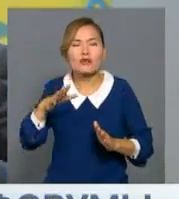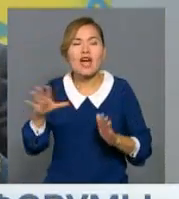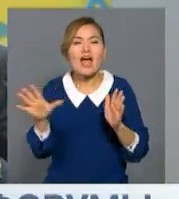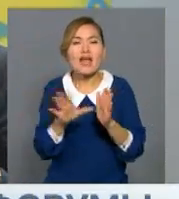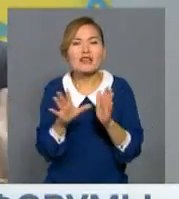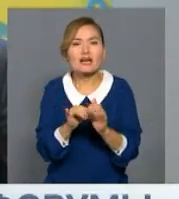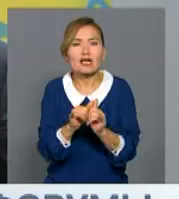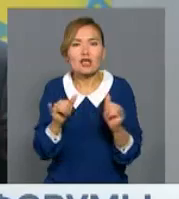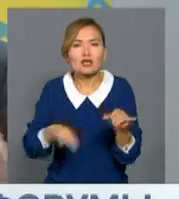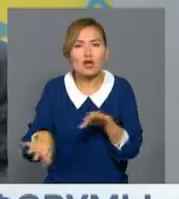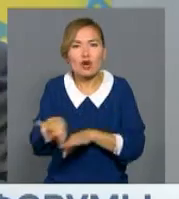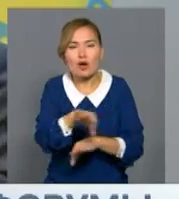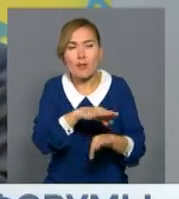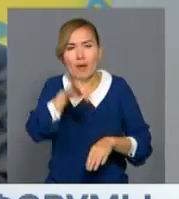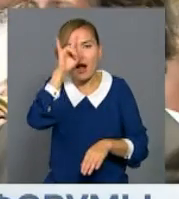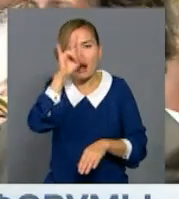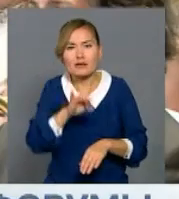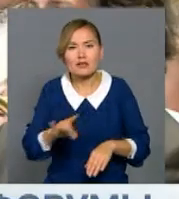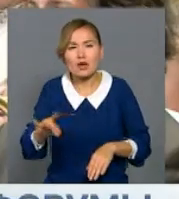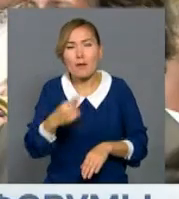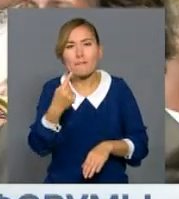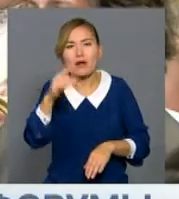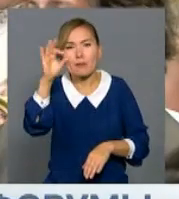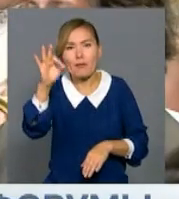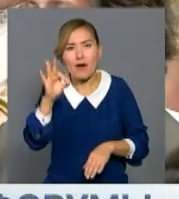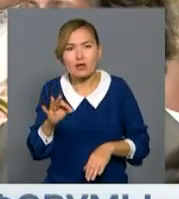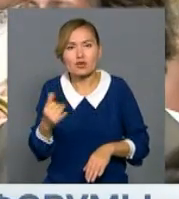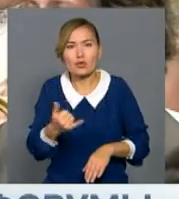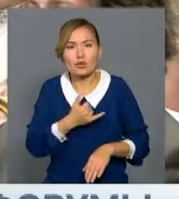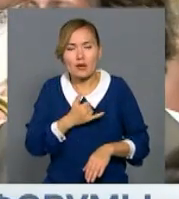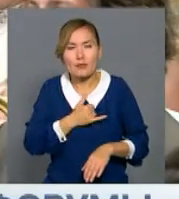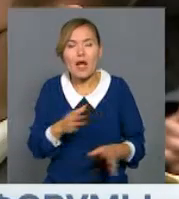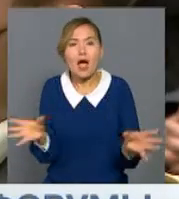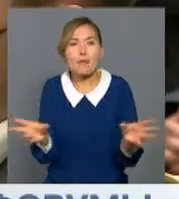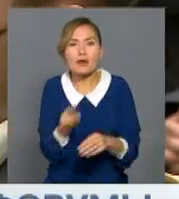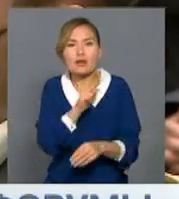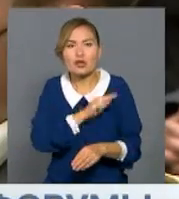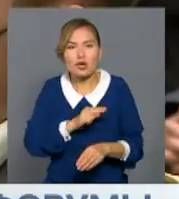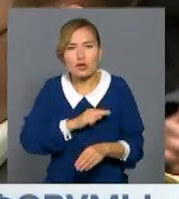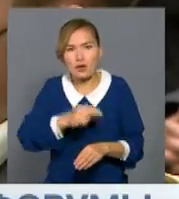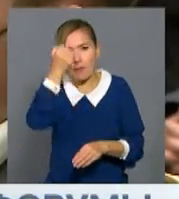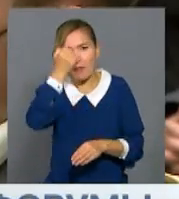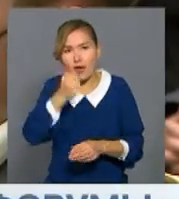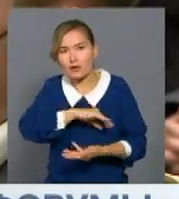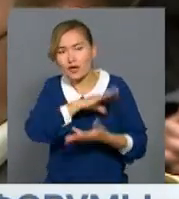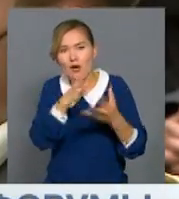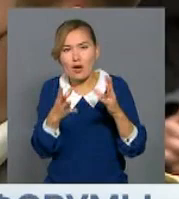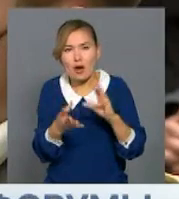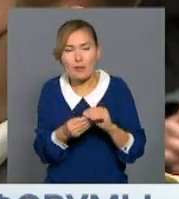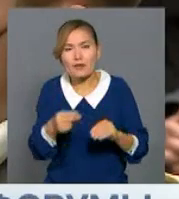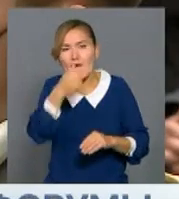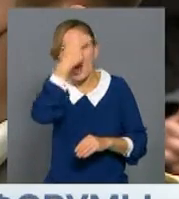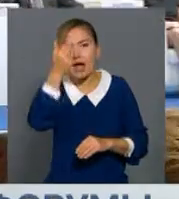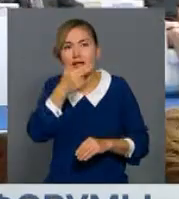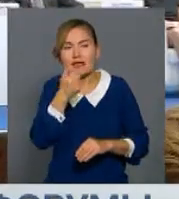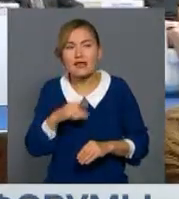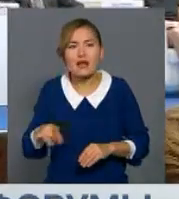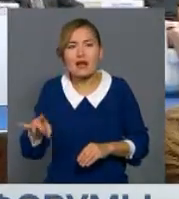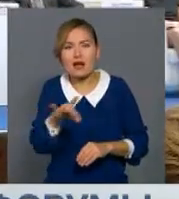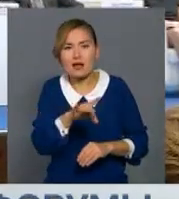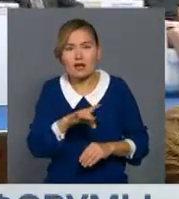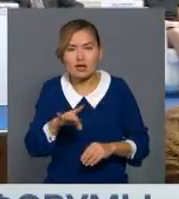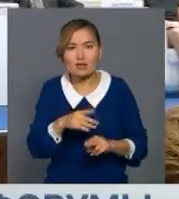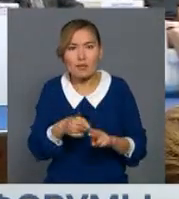Ал елімізде бұл көрсеткіш 1 пайыз шамасында. Бірақ осындай бірлескен жұмыстардың нәтижесінде кәріғырлық елдеріні жетуге болатындығына